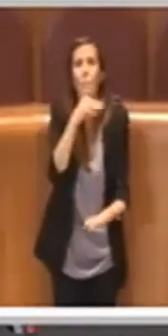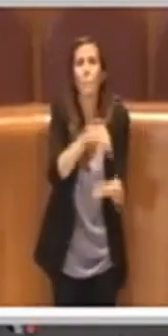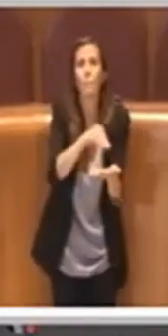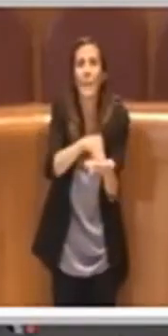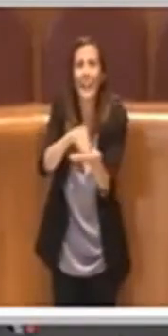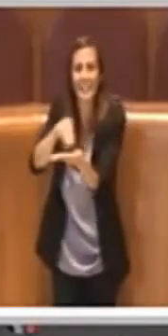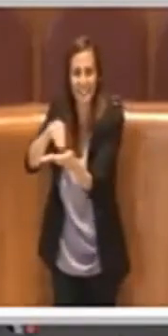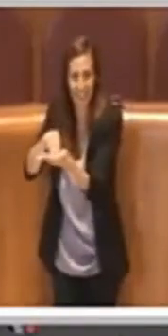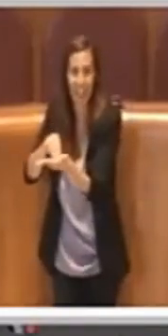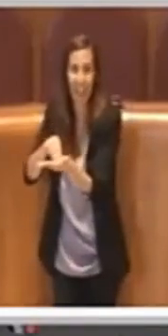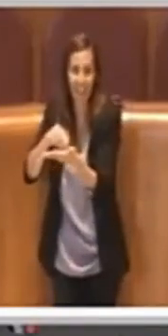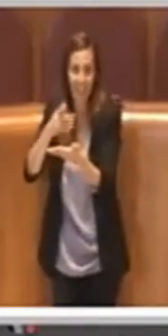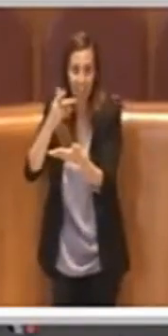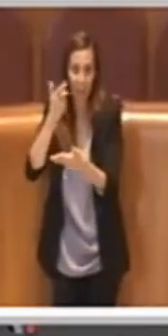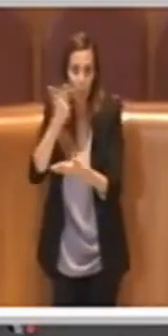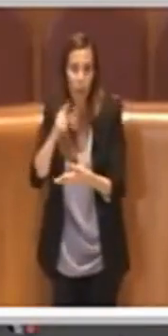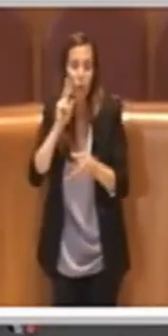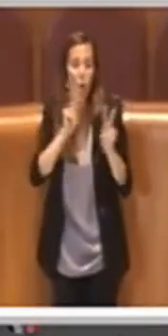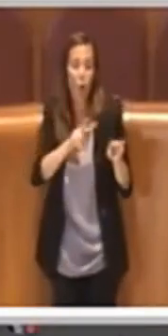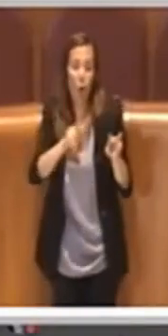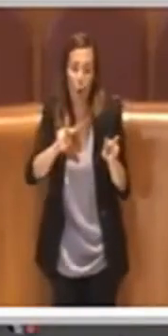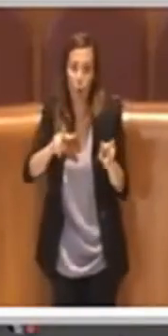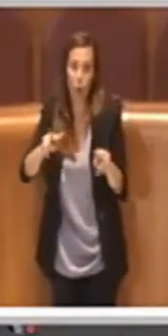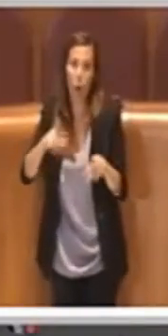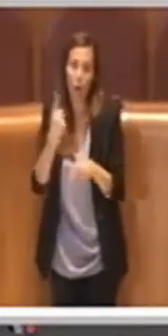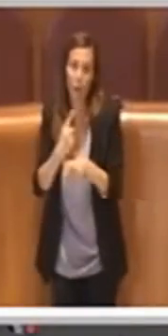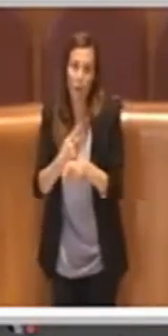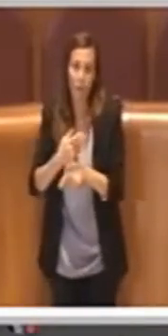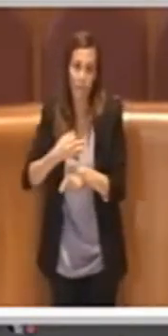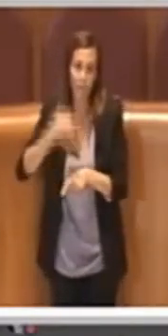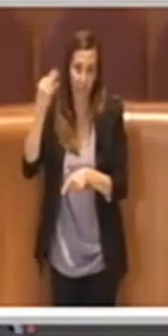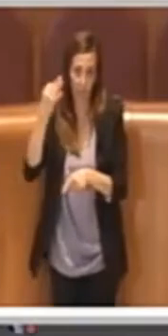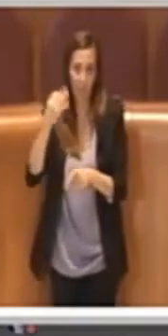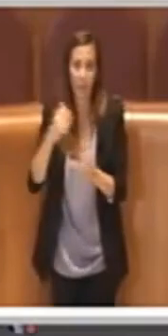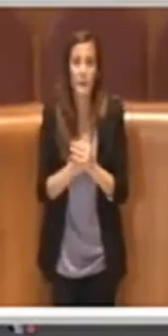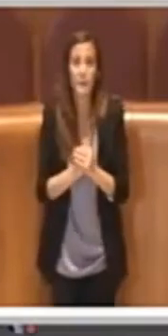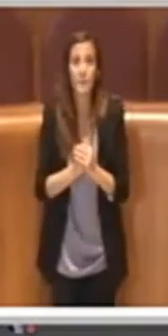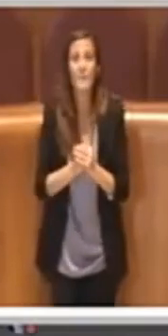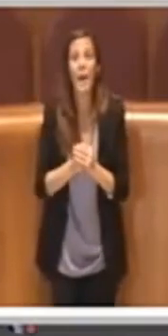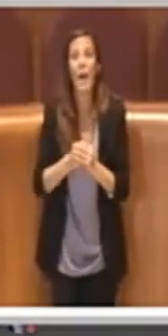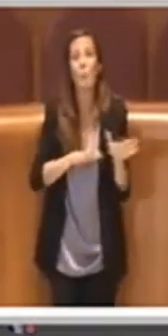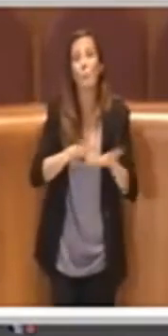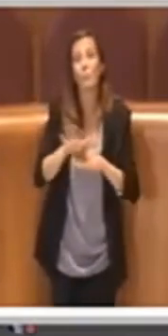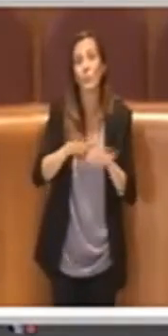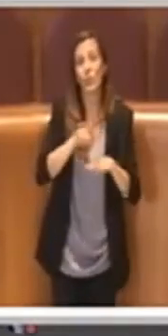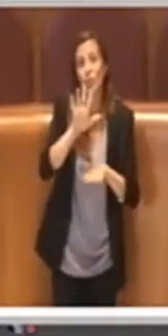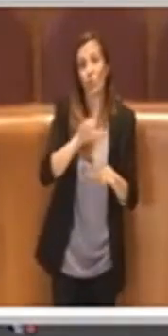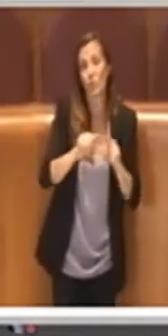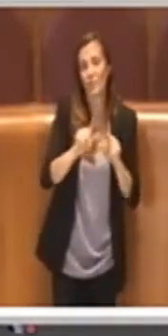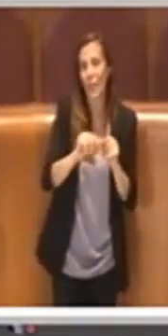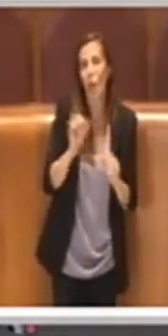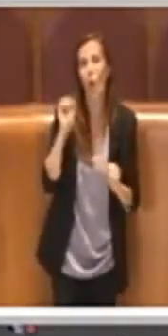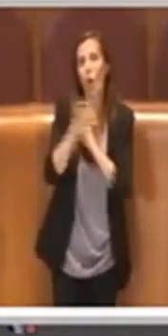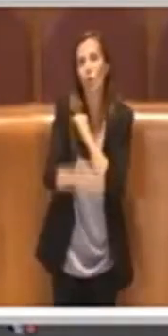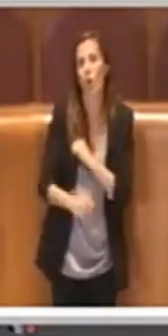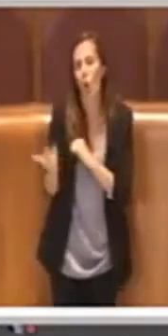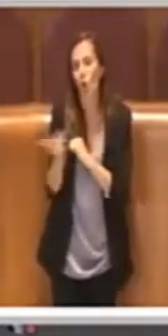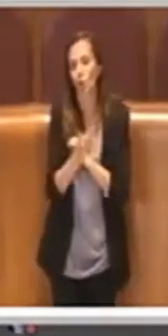sono meno efficaci. Quindi il Movimento 5 Stelle è contrario ai due emendamenti. Grazie Presidente.